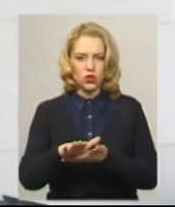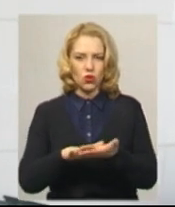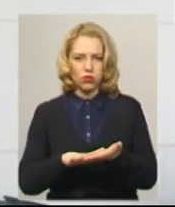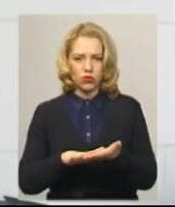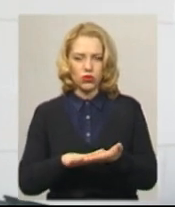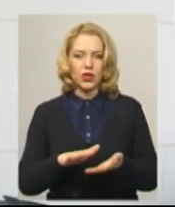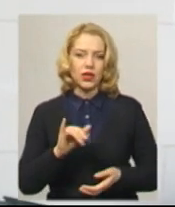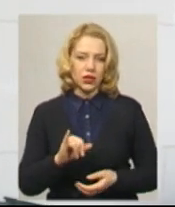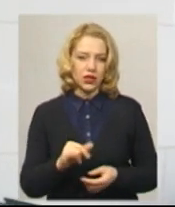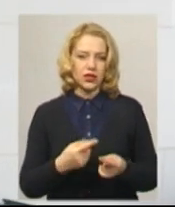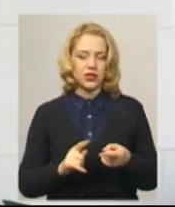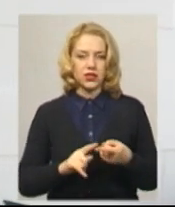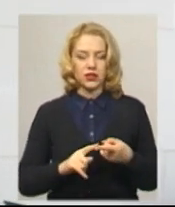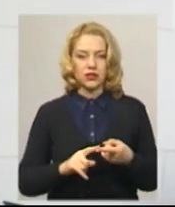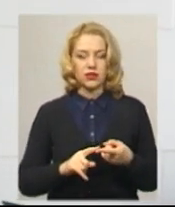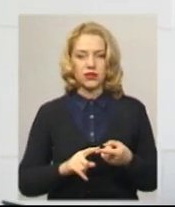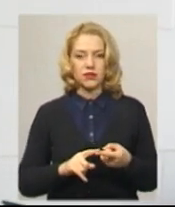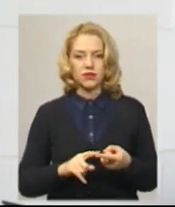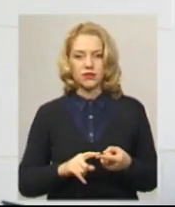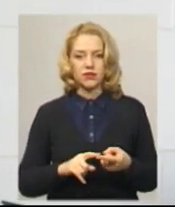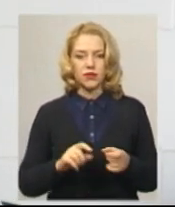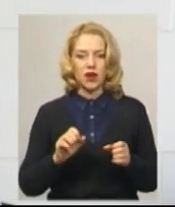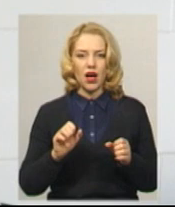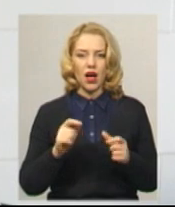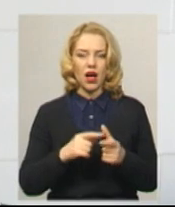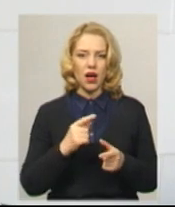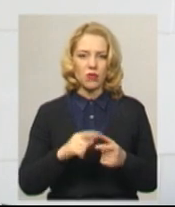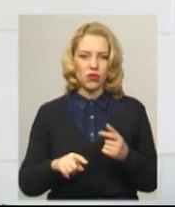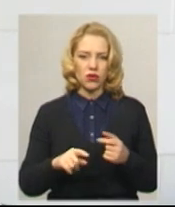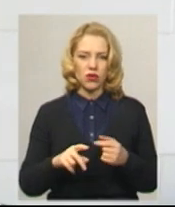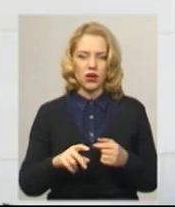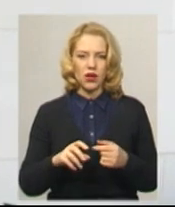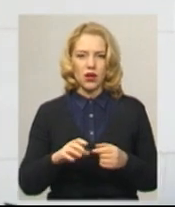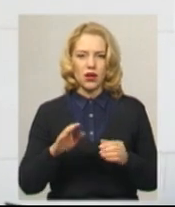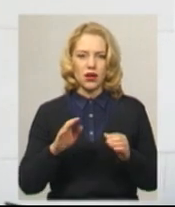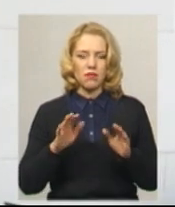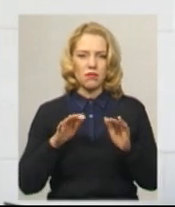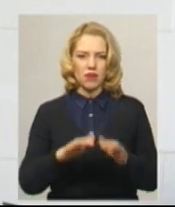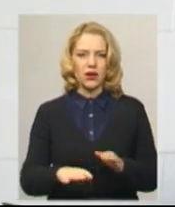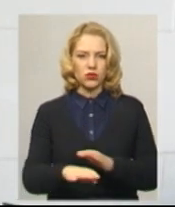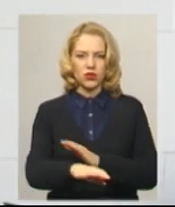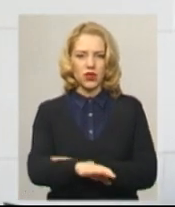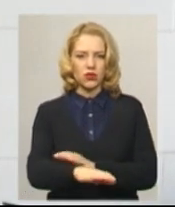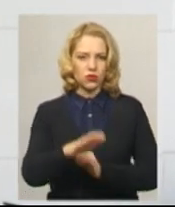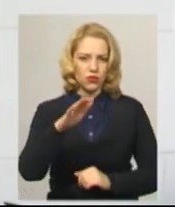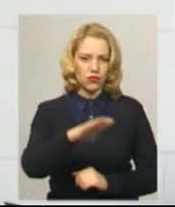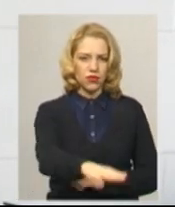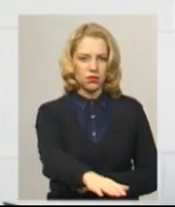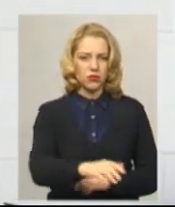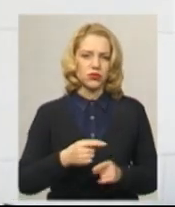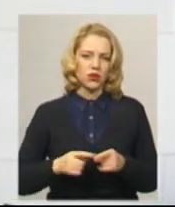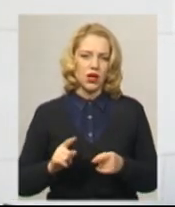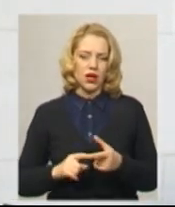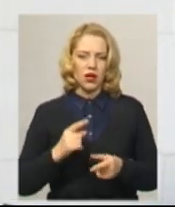і, звичайно, в цій ділянці або ж падають на витягнути руку, або променевки сколомаються, або